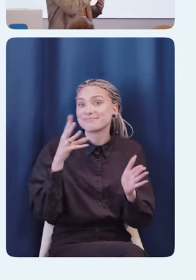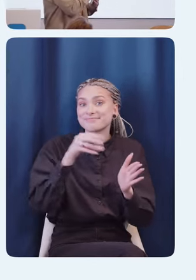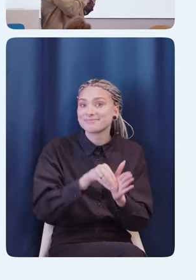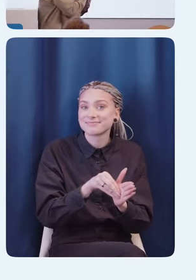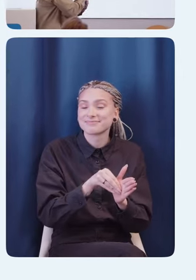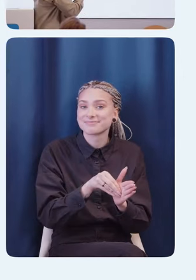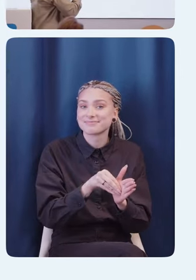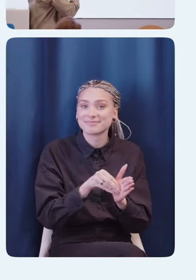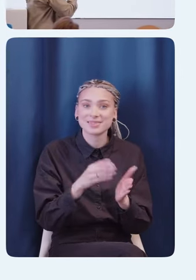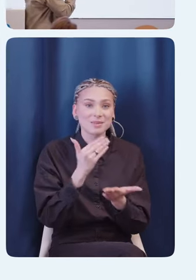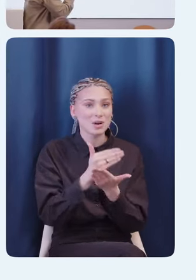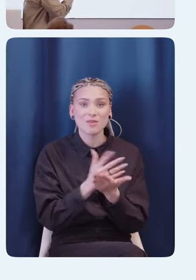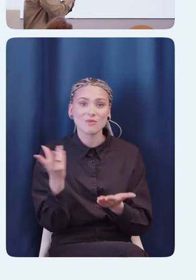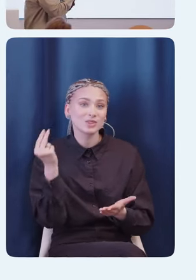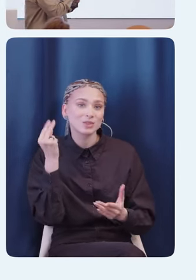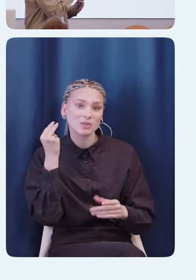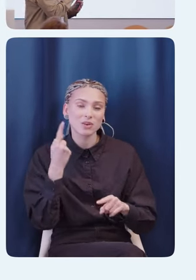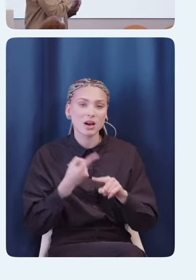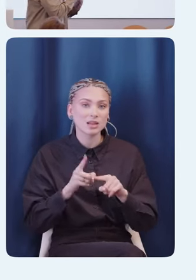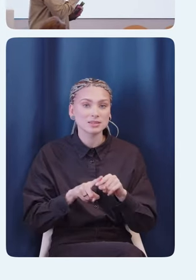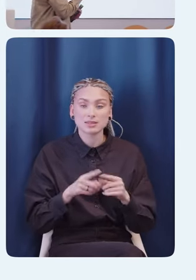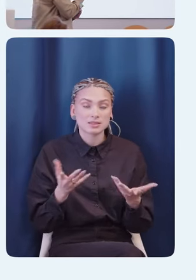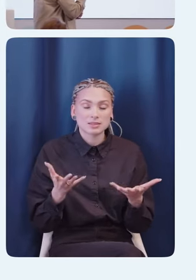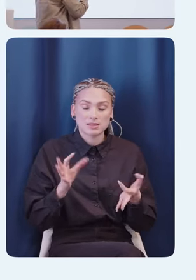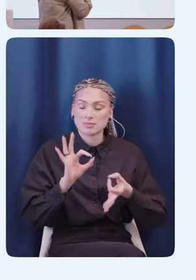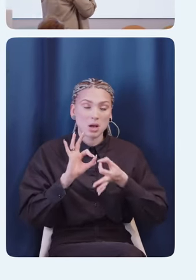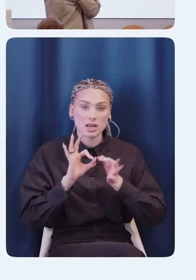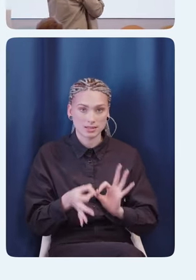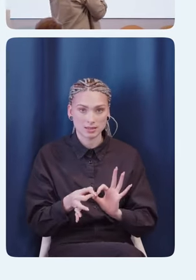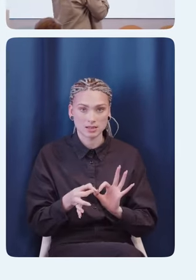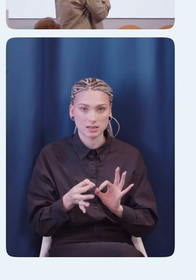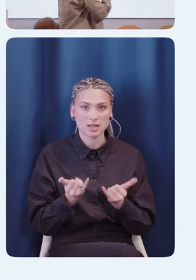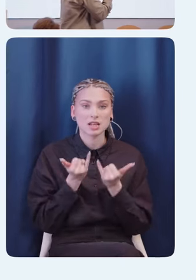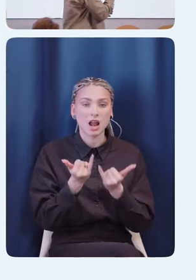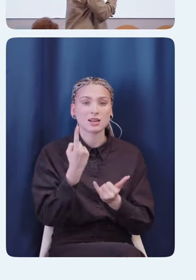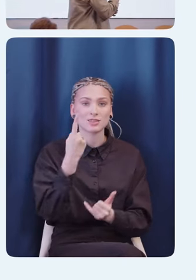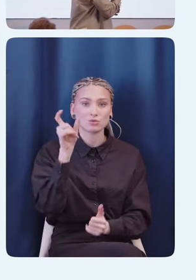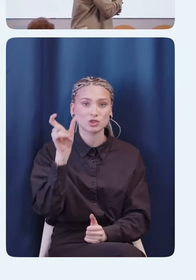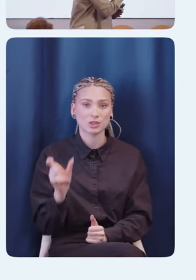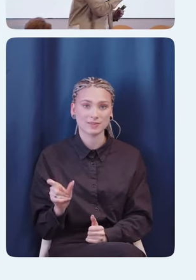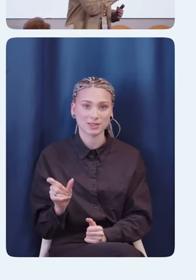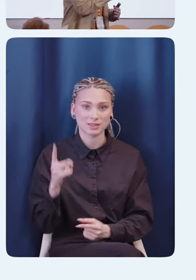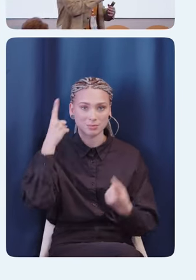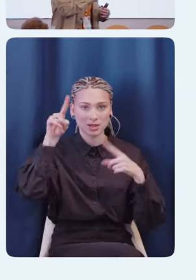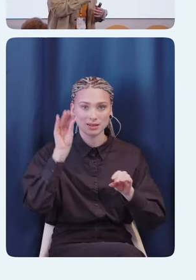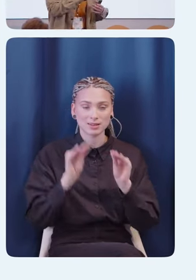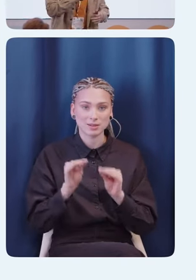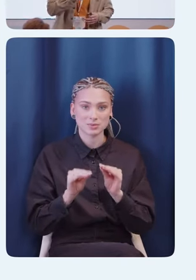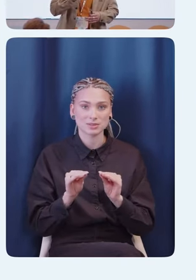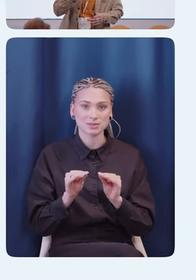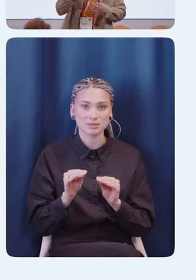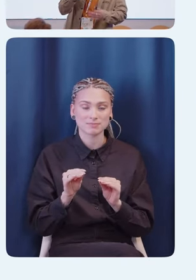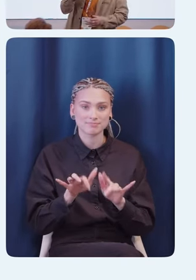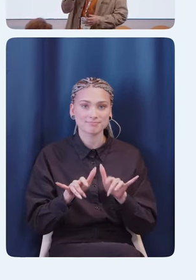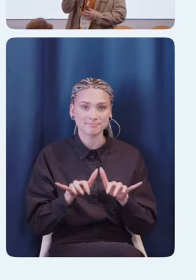VoiceOver становится достаточно болезненно для одного несчастного программиста. Пока вся